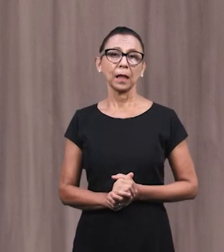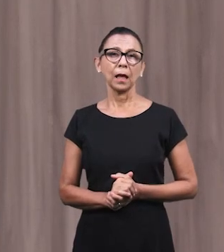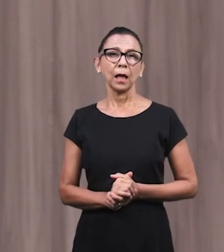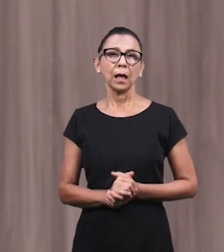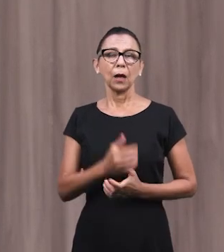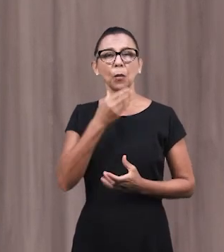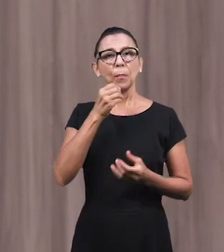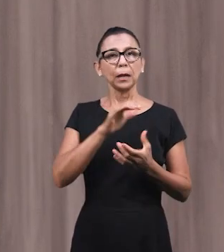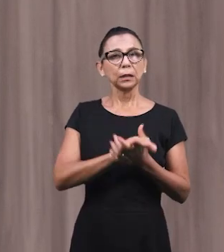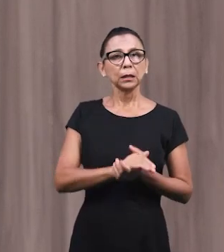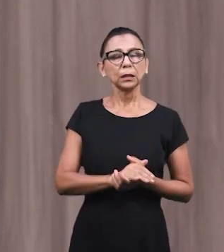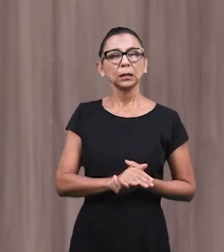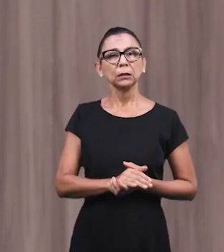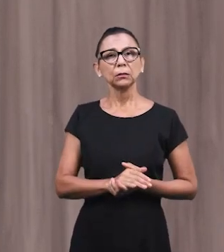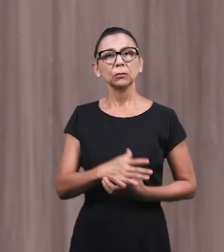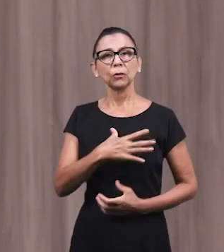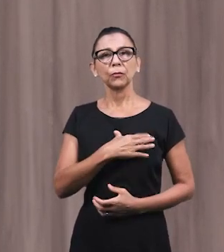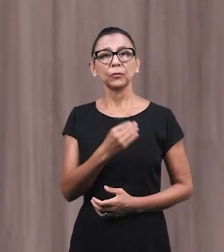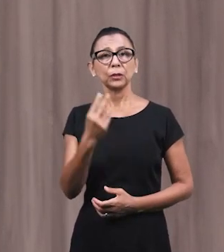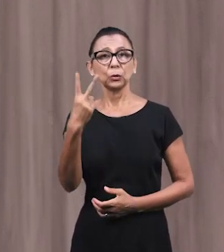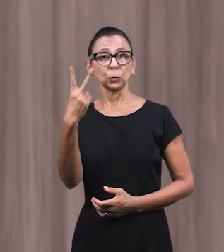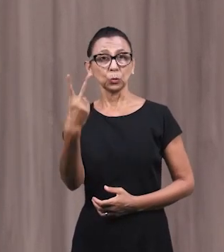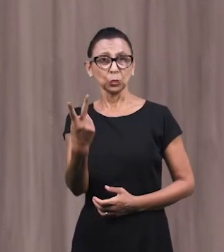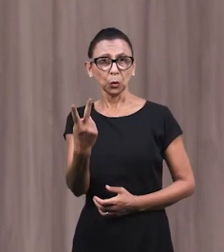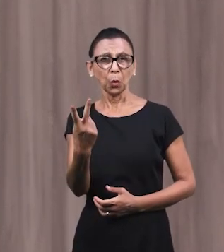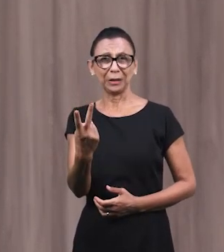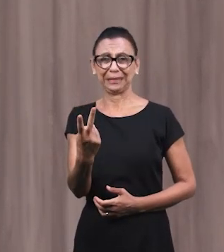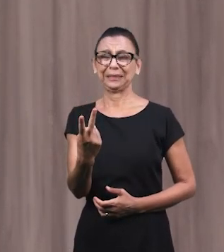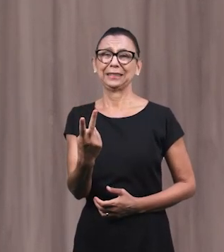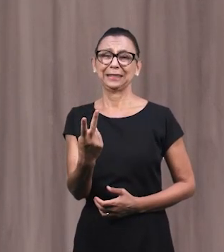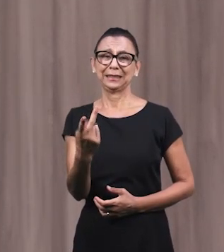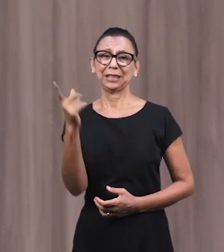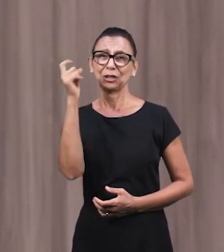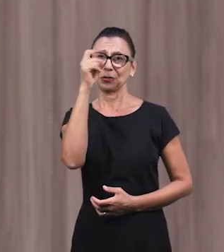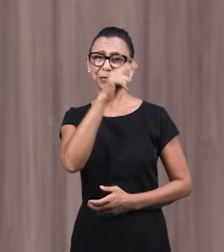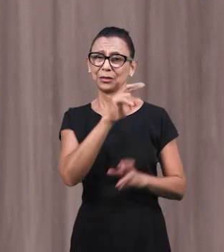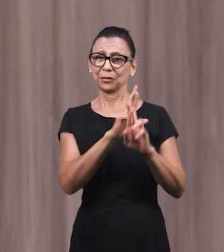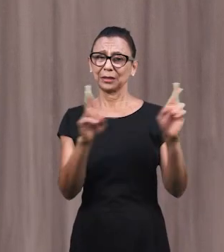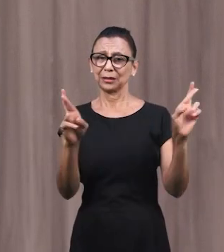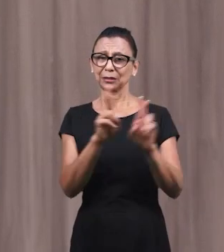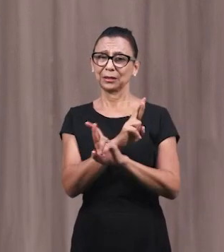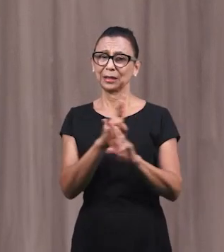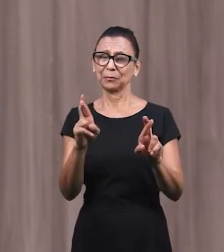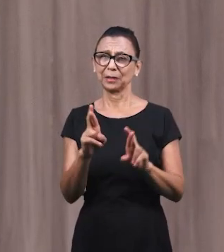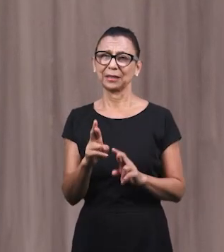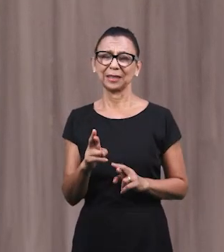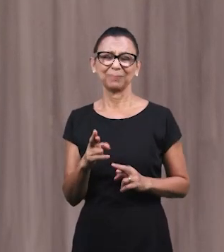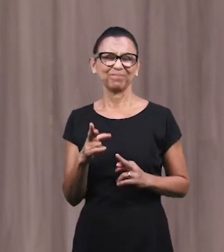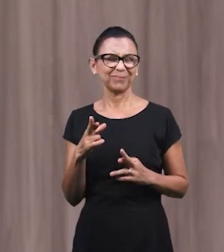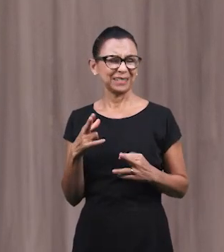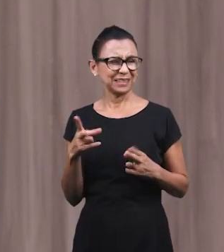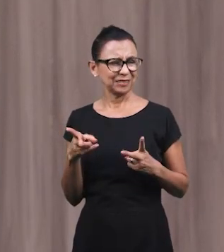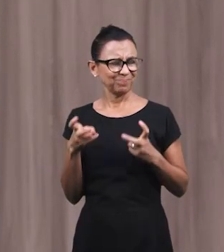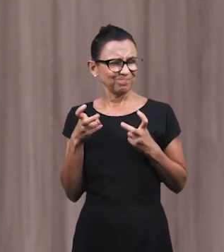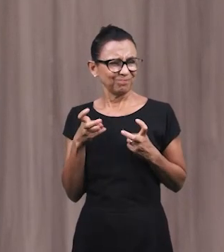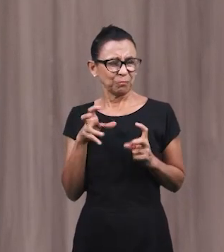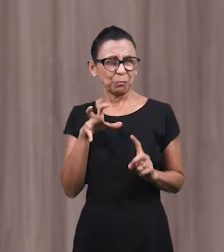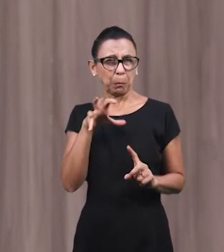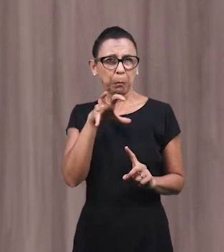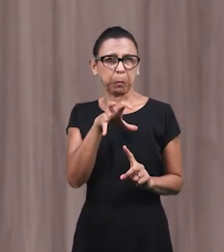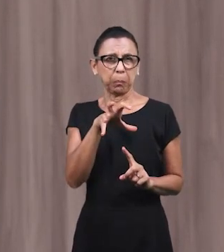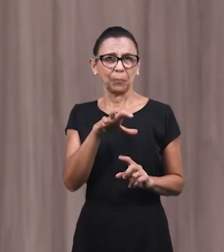И Детьми Она Понимает Что Какое-то Угнетение Духовное Вошло В Дом И Бог